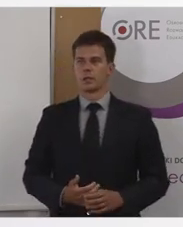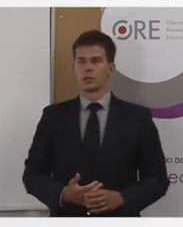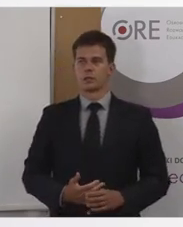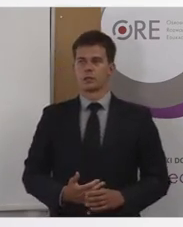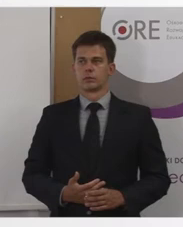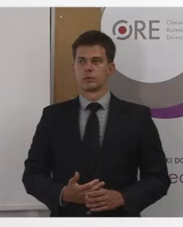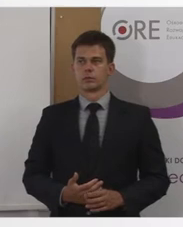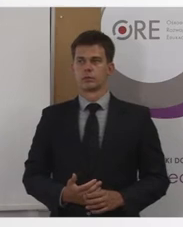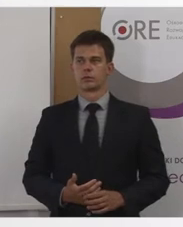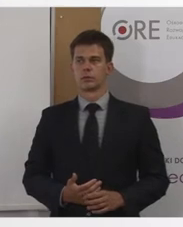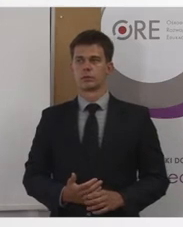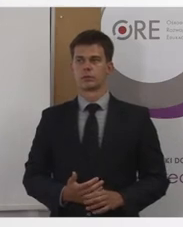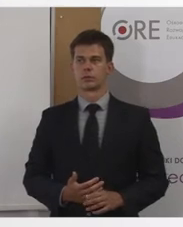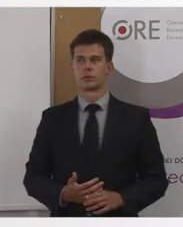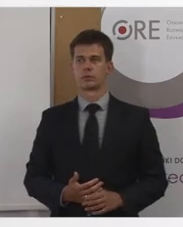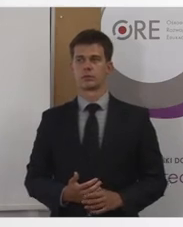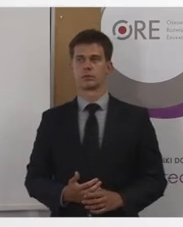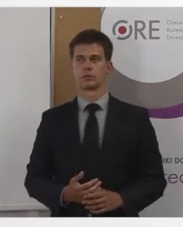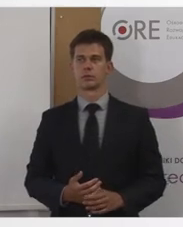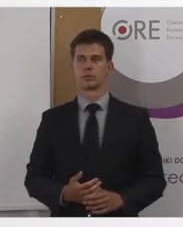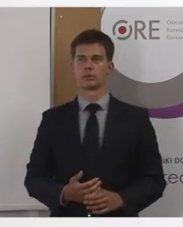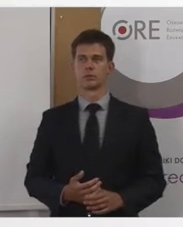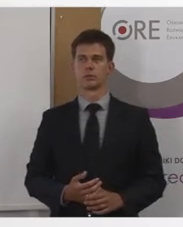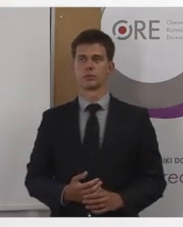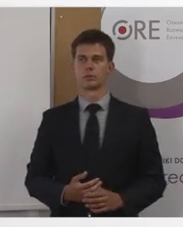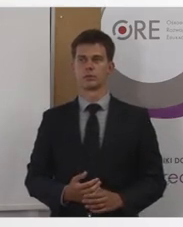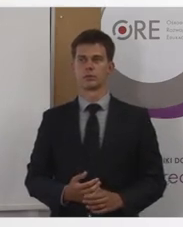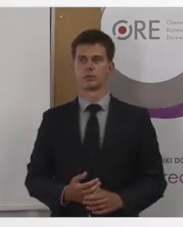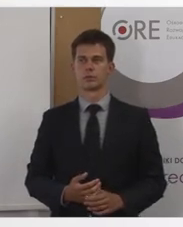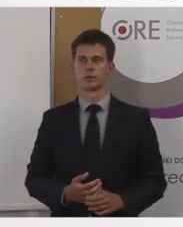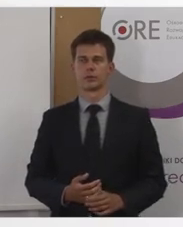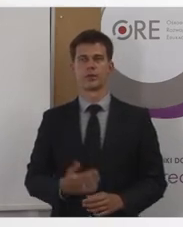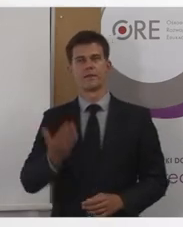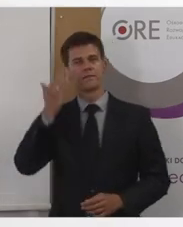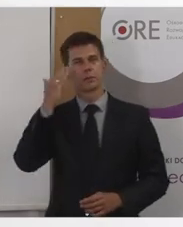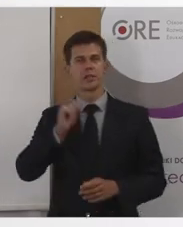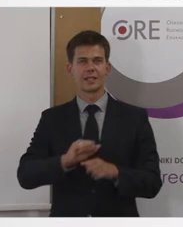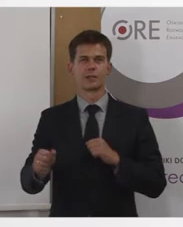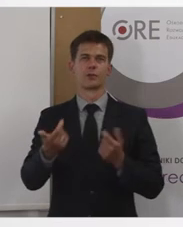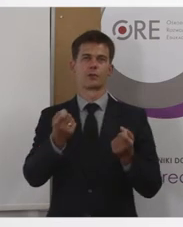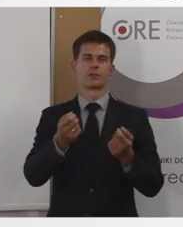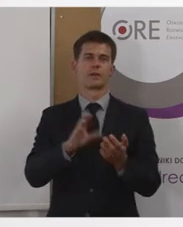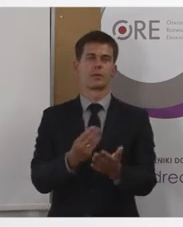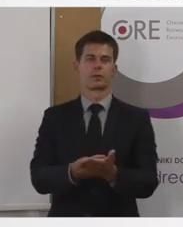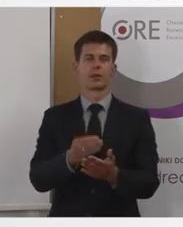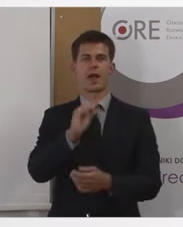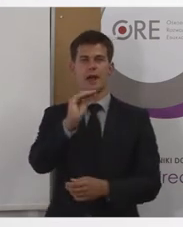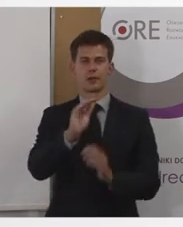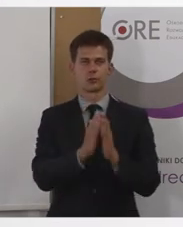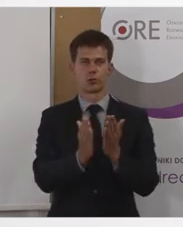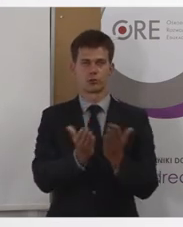stosować tekst, a nie obraz tekstu tam, gdzie on jest potrzebny. Oczywiście są pewne wyjątki, kiedy na przykład e-podręczniki